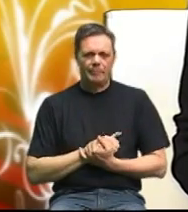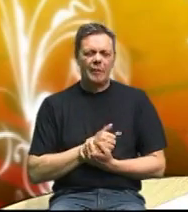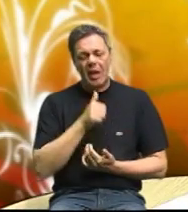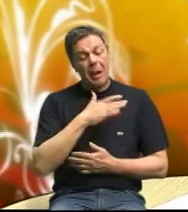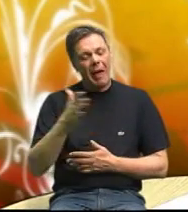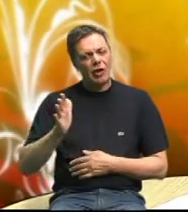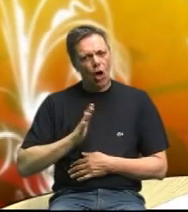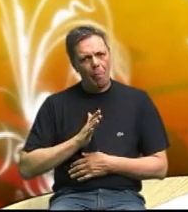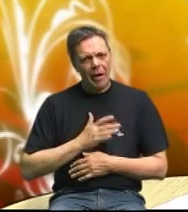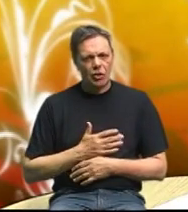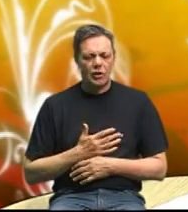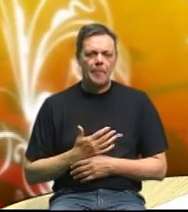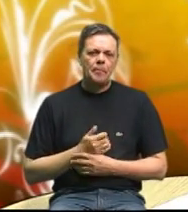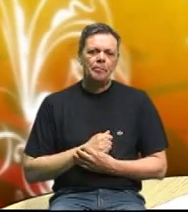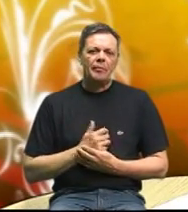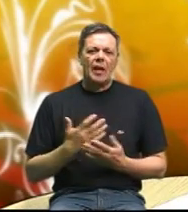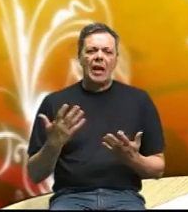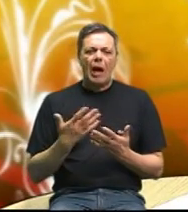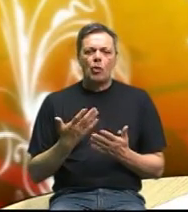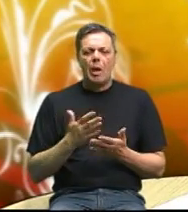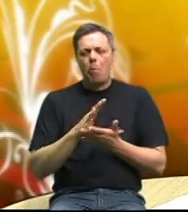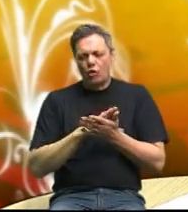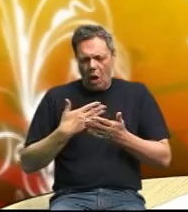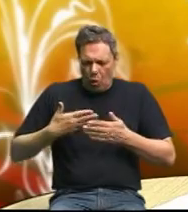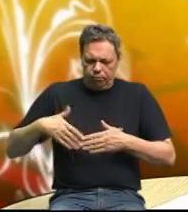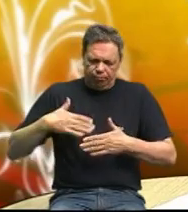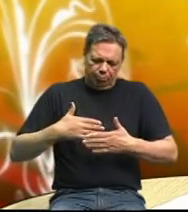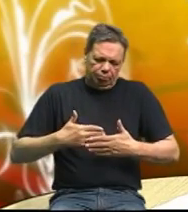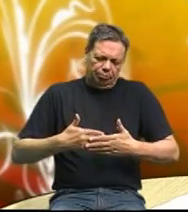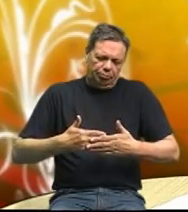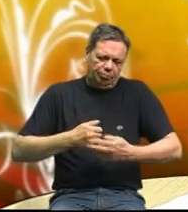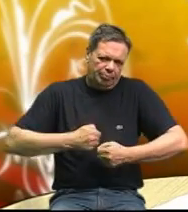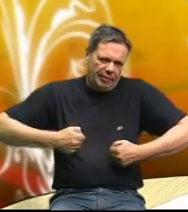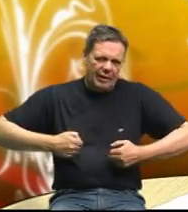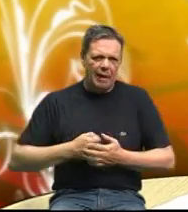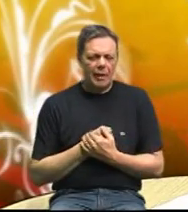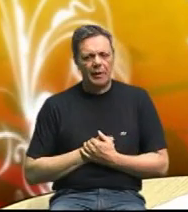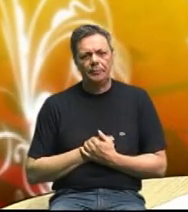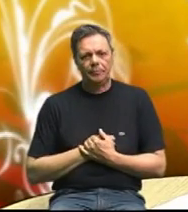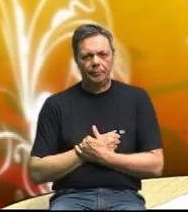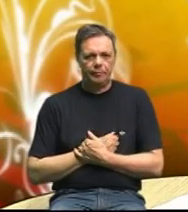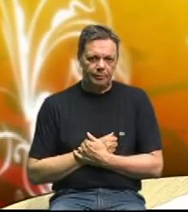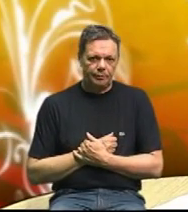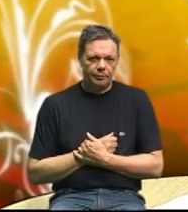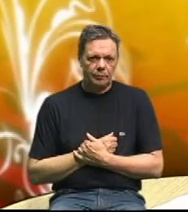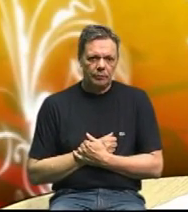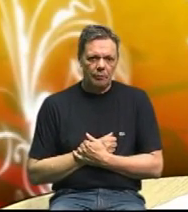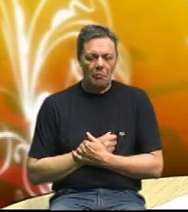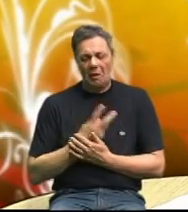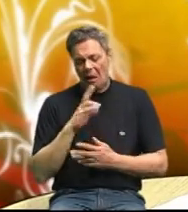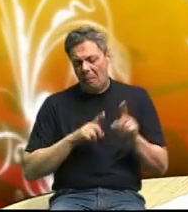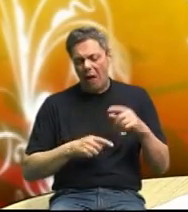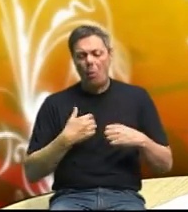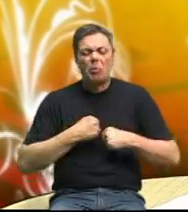opasnost. Kako se to sve počne slagati na određene dijelove tijela vanjskih? Kako ko gdje? Neko na